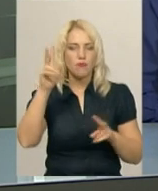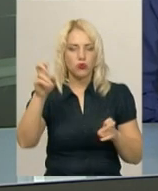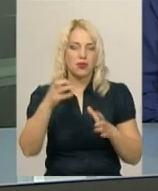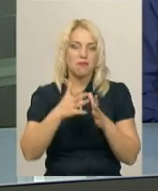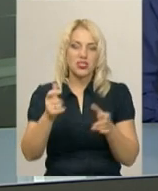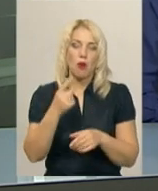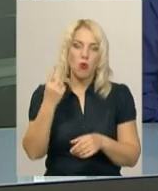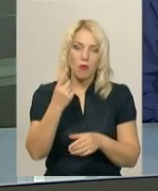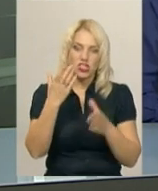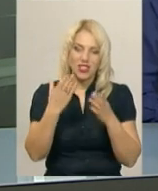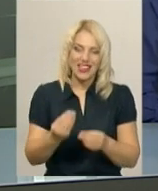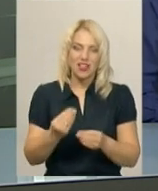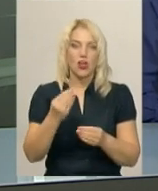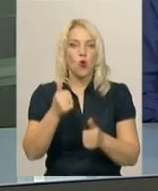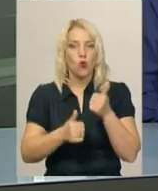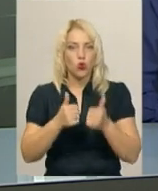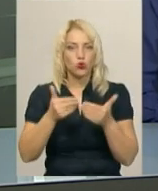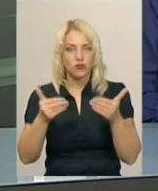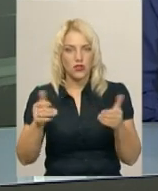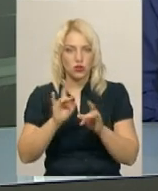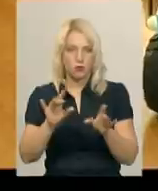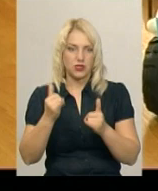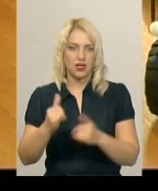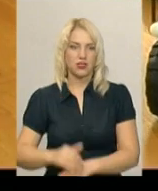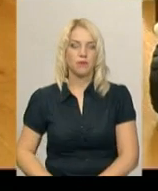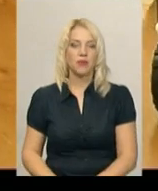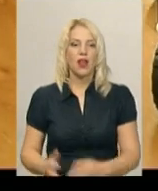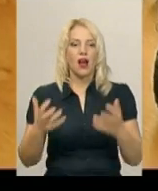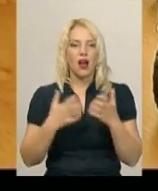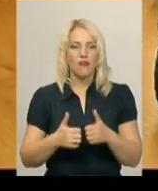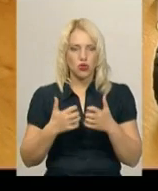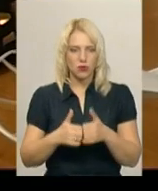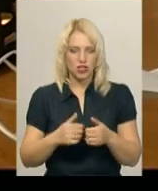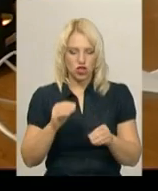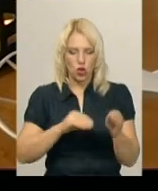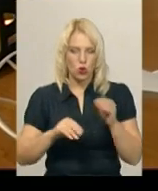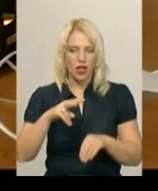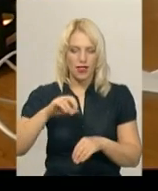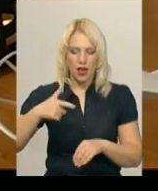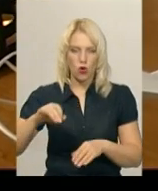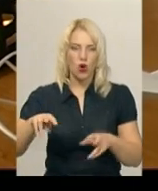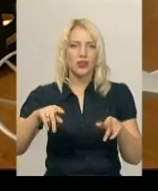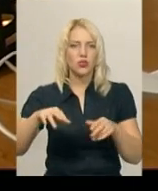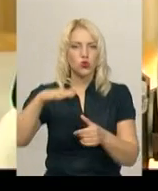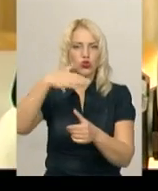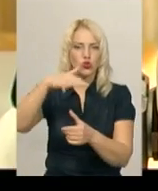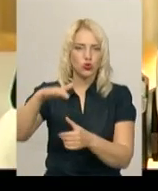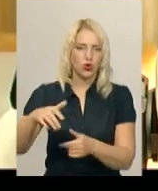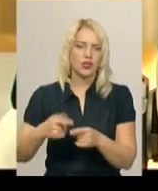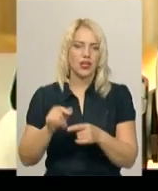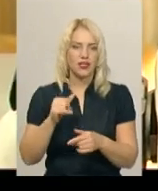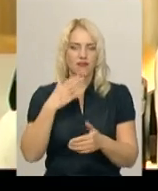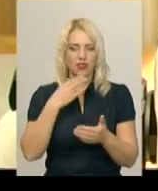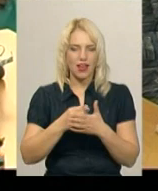конкурсу виставки розповість Анастасія Олексюк. Автоматичні конструктори «Лего», танцюючі дрони, квадрокоптери та власний